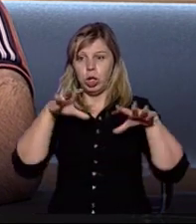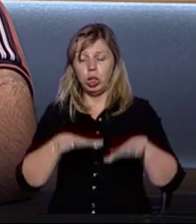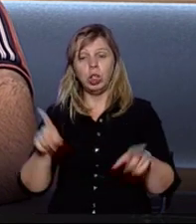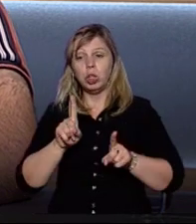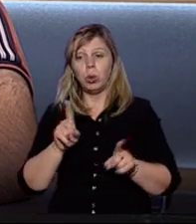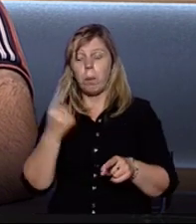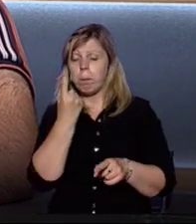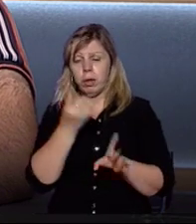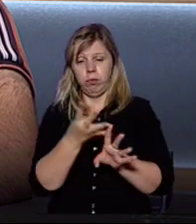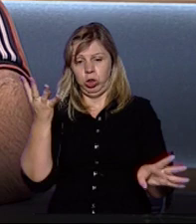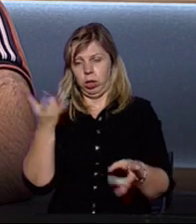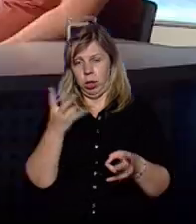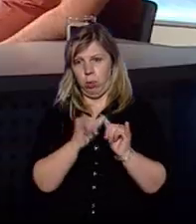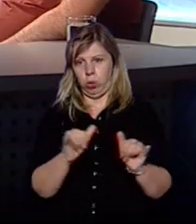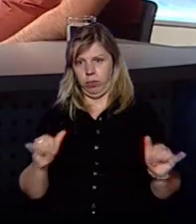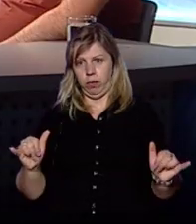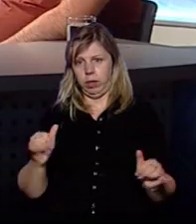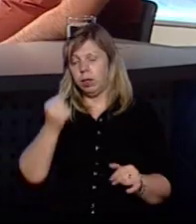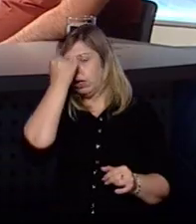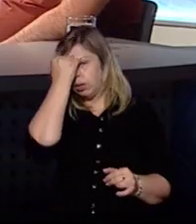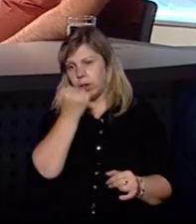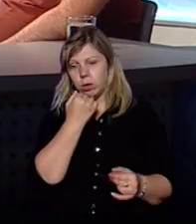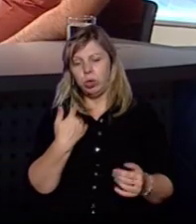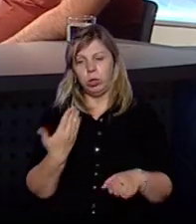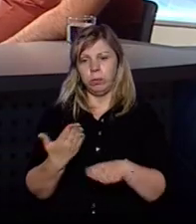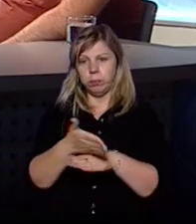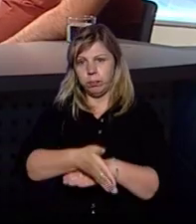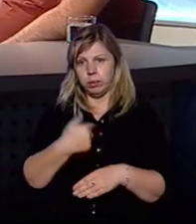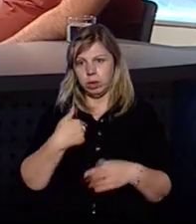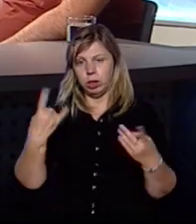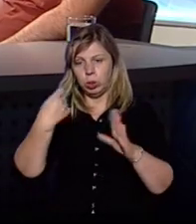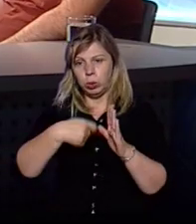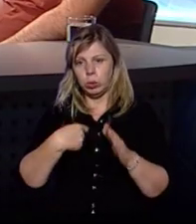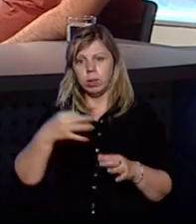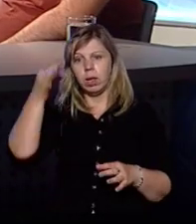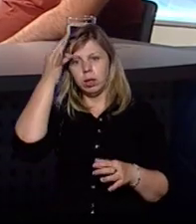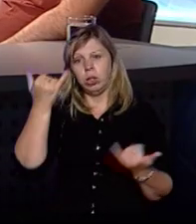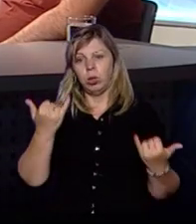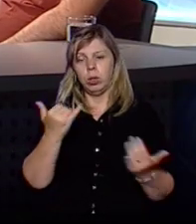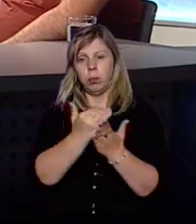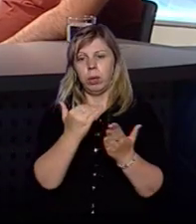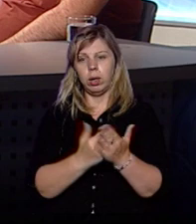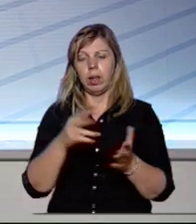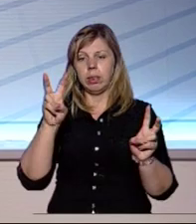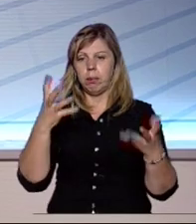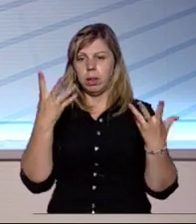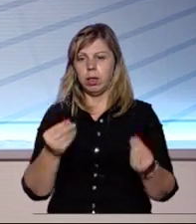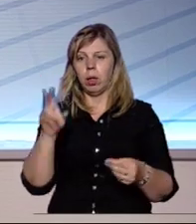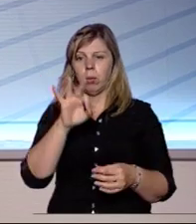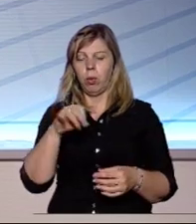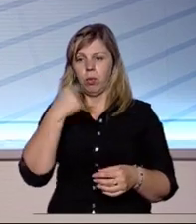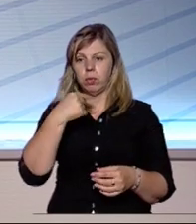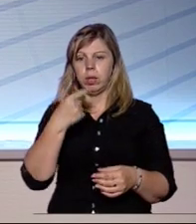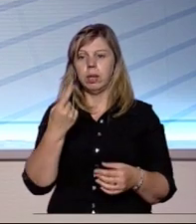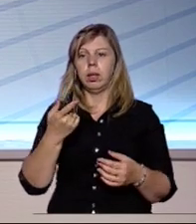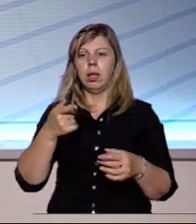що треба першочергово розвивати. Дякую, що завітали до нашої студії. Нашим глядачам я нагадаю, що сьогодні в програмі «Тема дня» ми говорили про процес